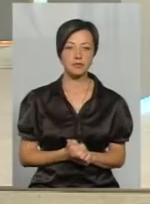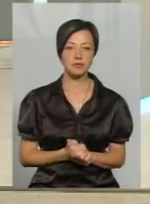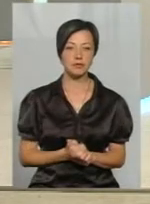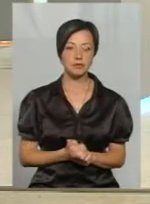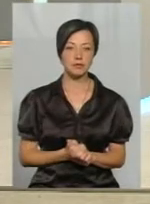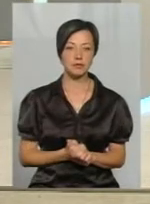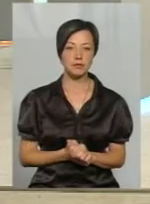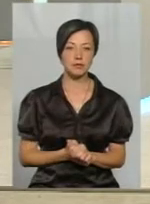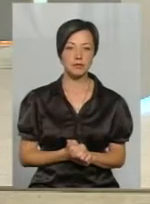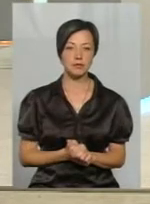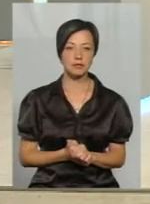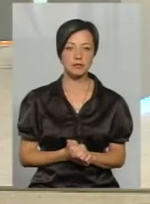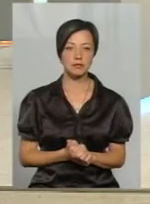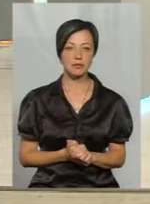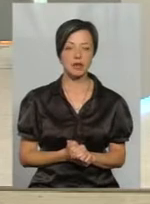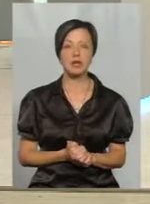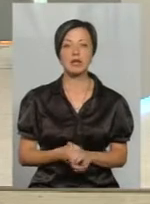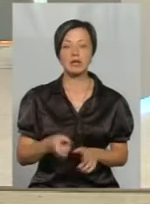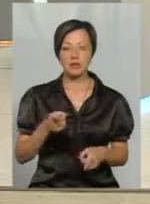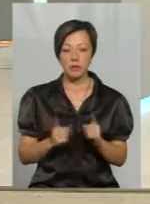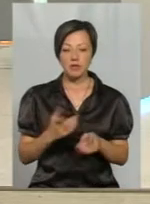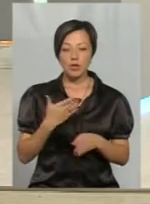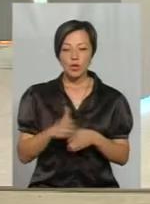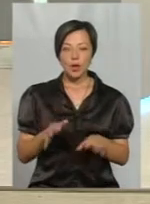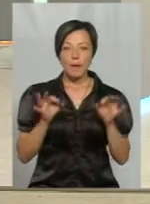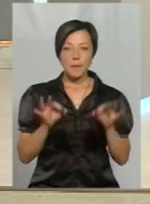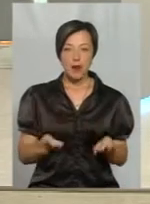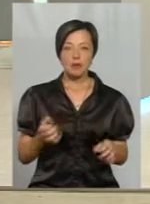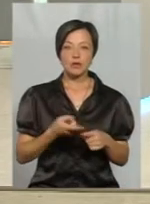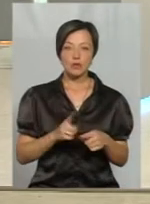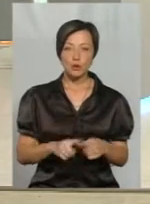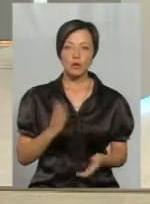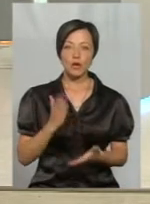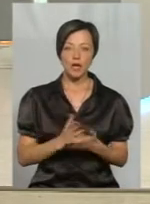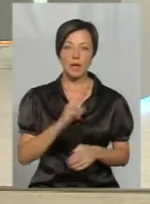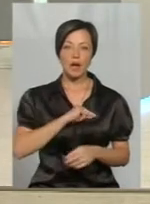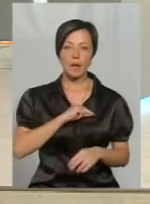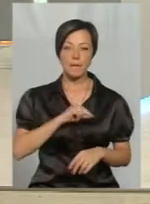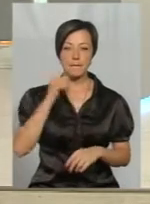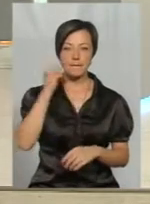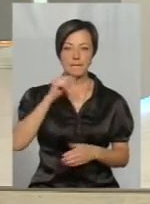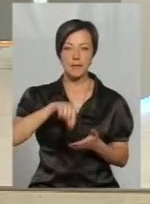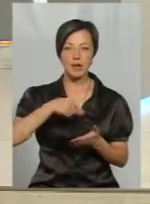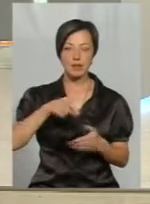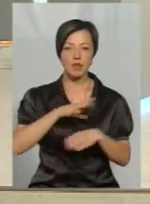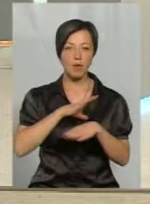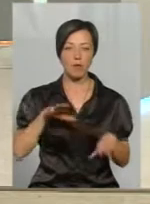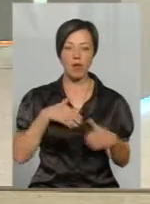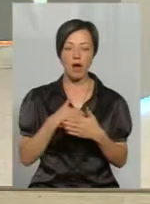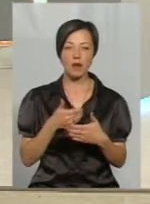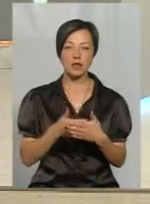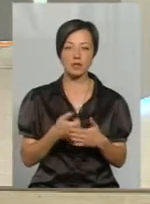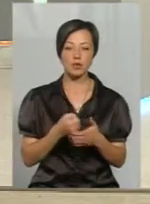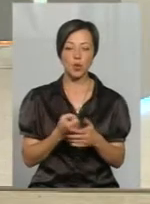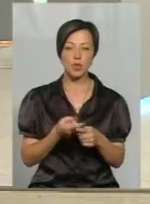доля правди в цьому є, тому що пасічники не були активні, можна сказати, до